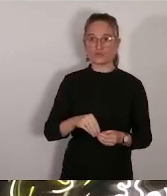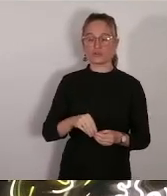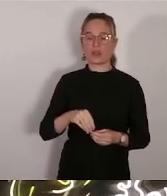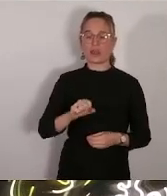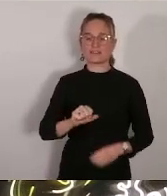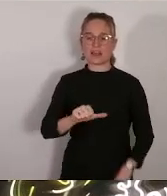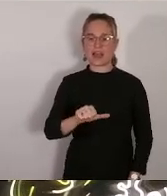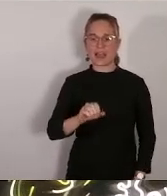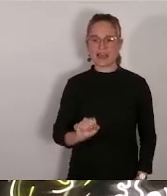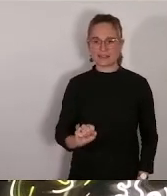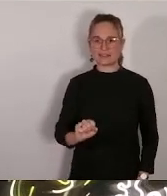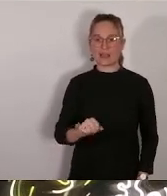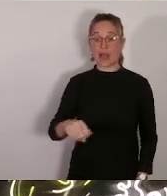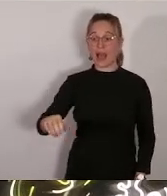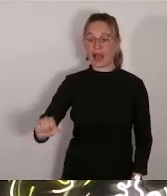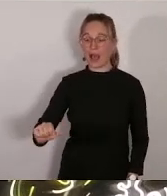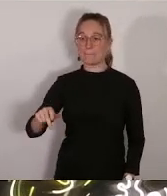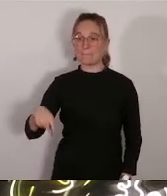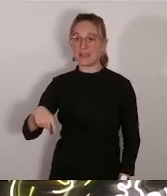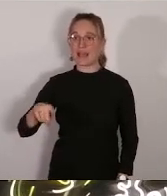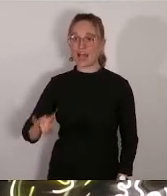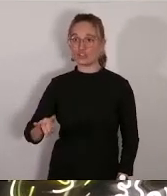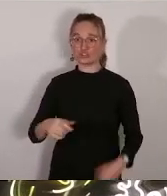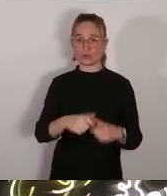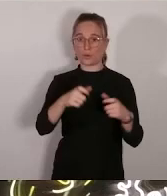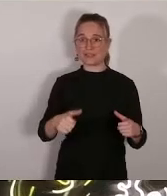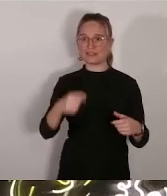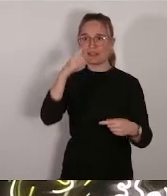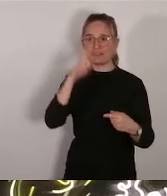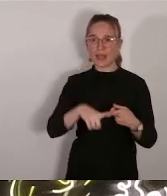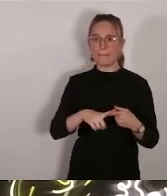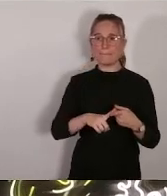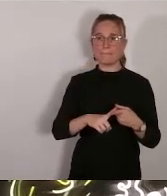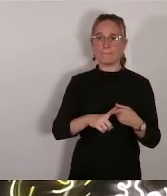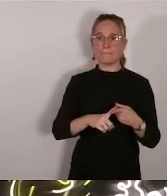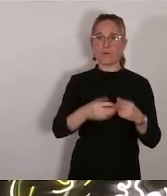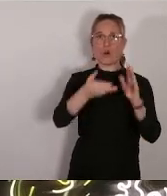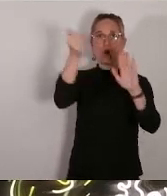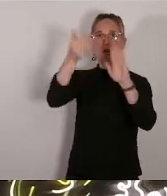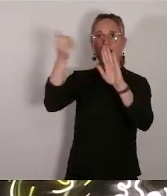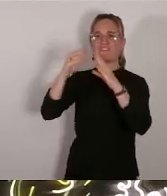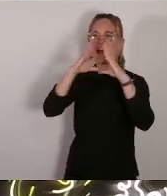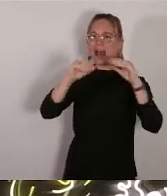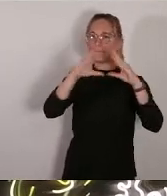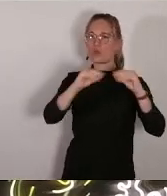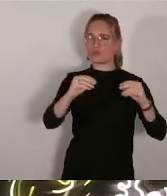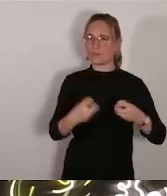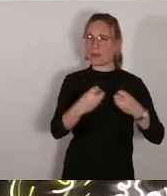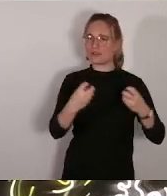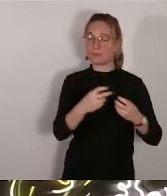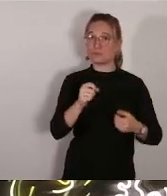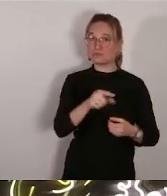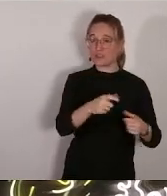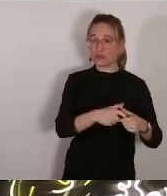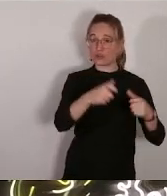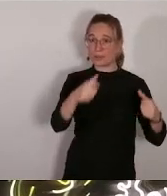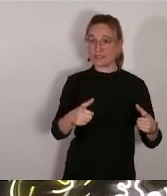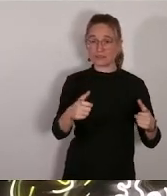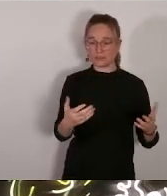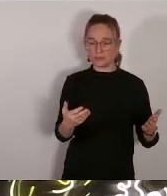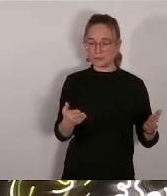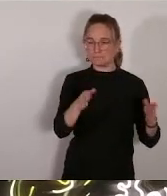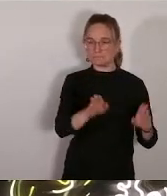'exécution de sa prestation de désambientage de démolition de grosses oeuvres et d'étanchéité alors que cette dernière était en cessation de paiement